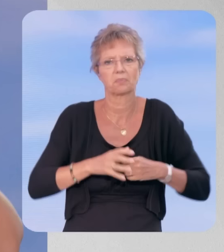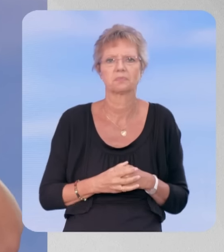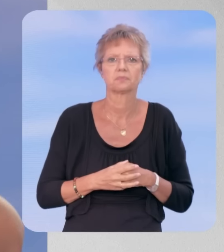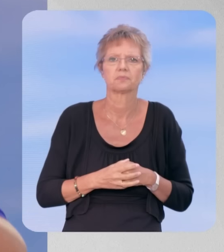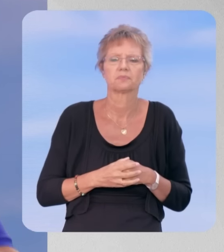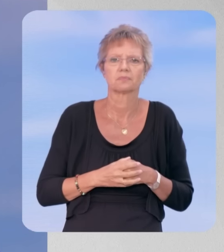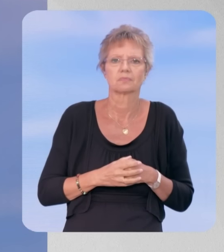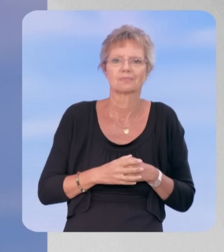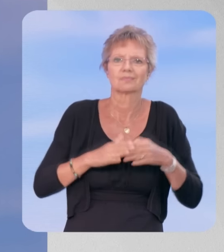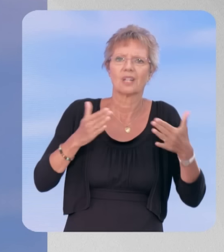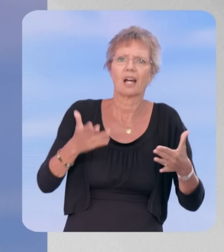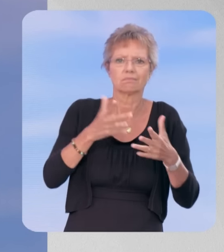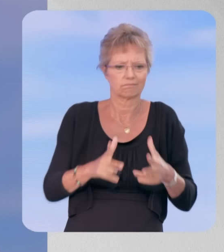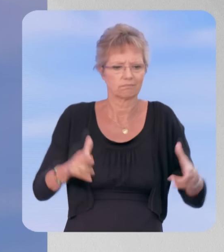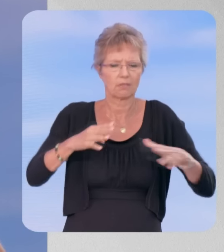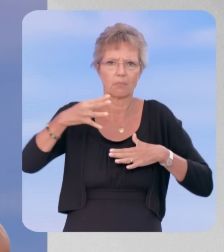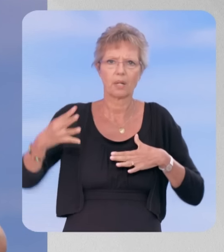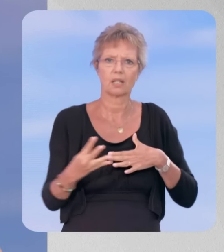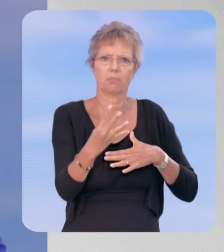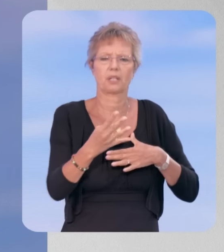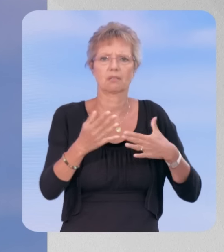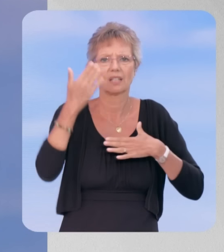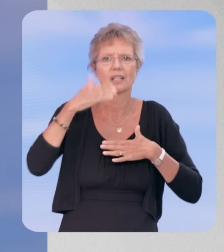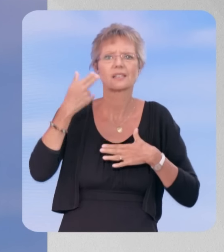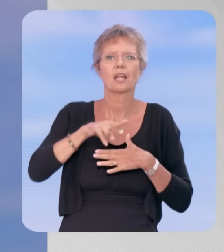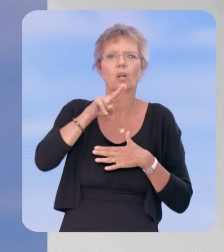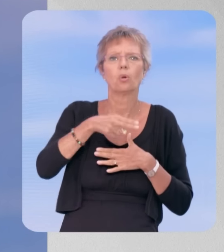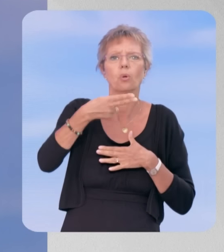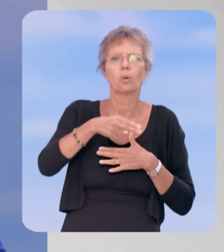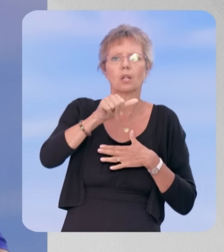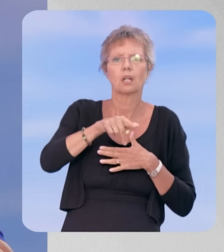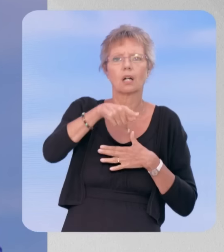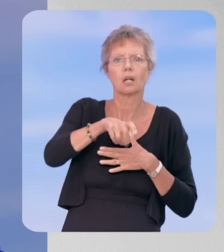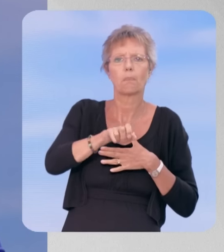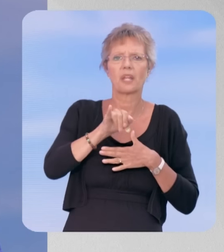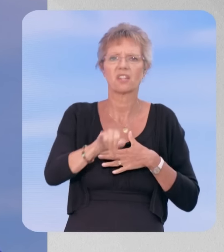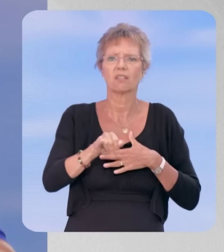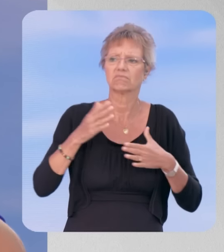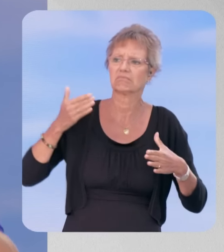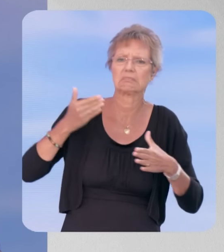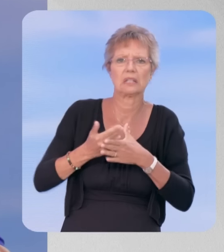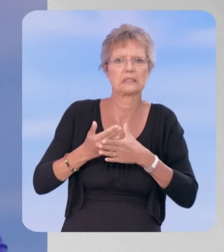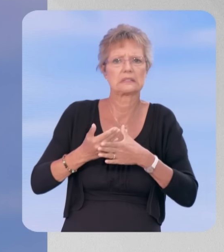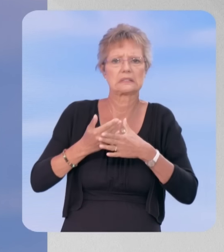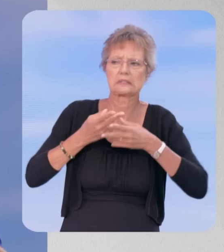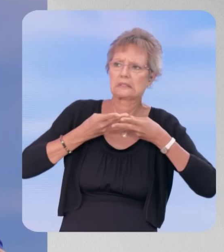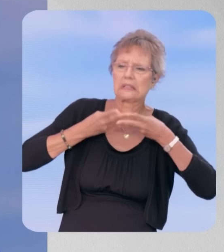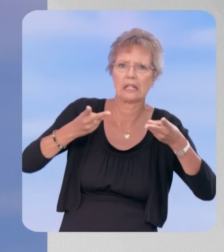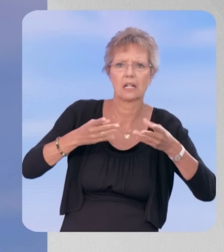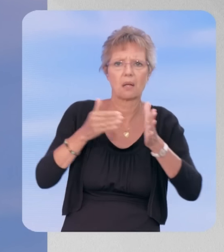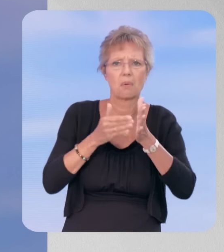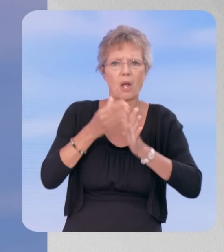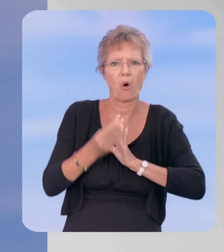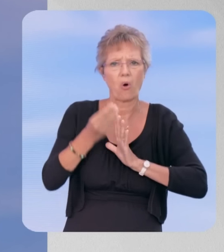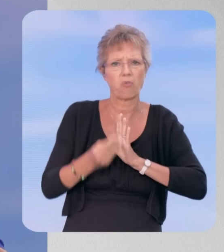puisque nous sommes dans les Jeux paralympiques, vous parliez tout à l'heure de l'UNAPI, qui dénonce depuis des années le fait que des milliers d'enfants en